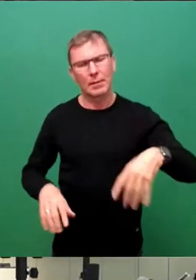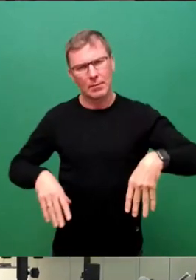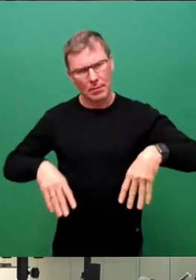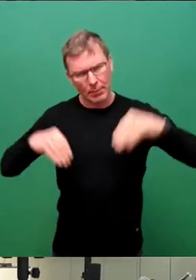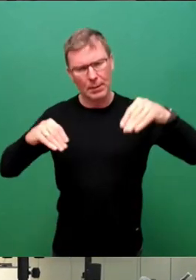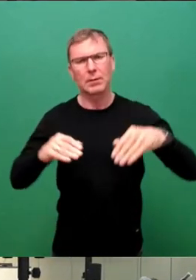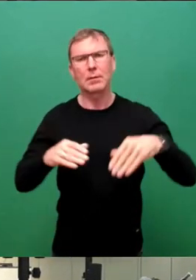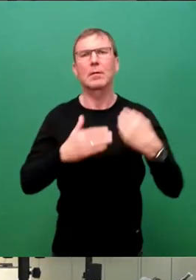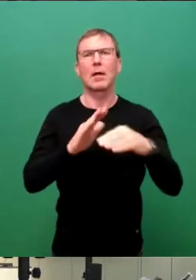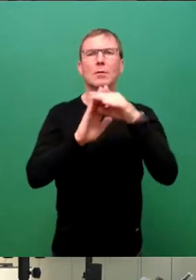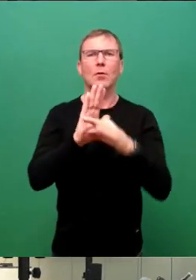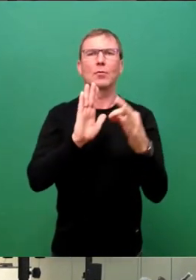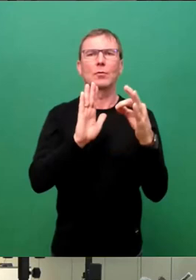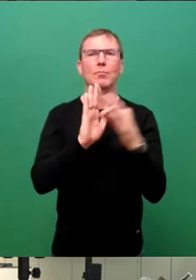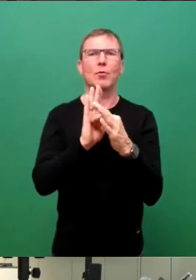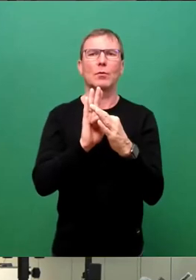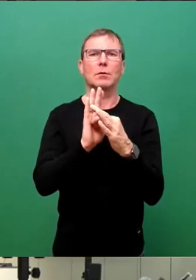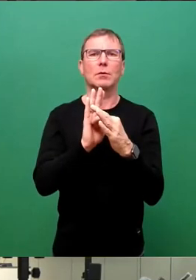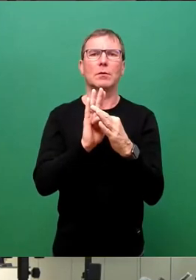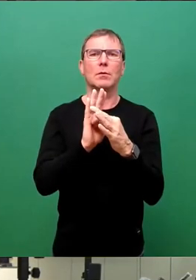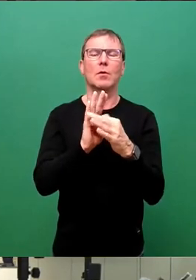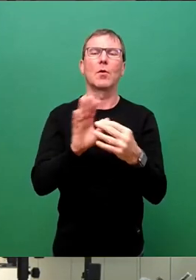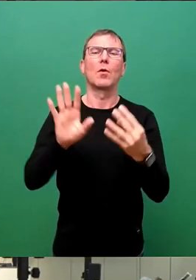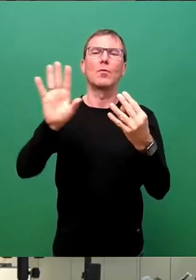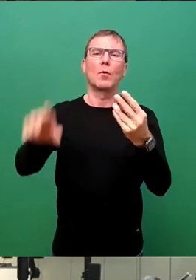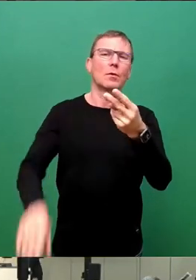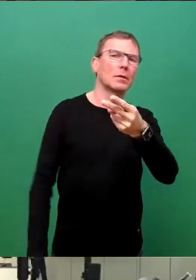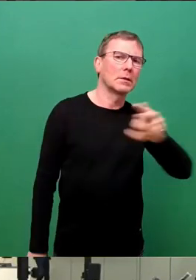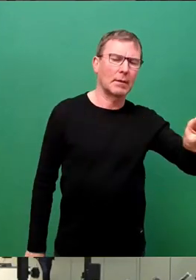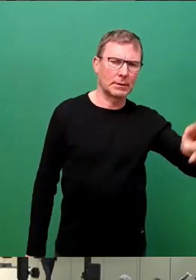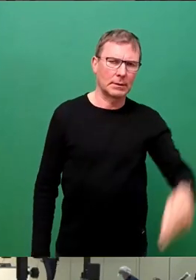mit dem Tagesordnungspunkt 29. dann mit Tagesordnungspunkt